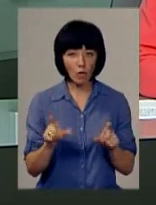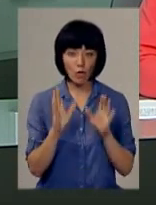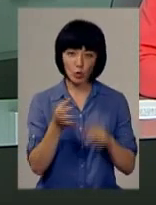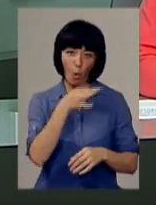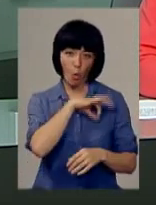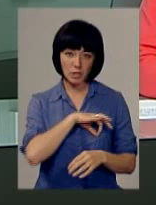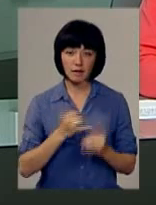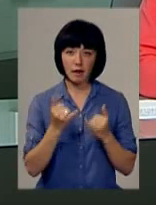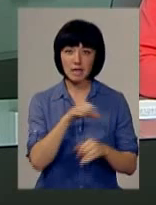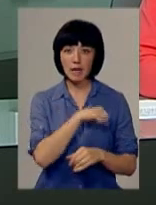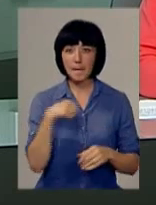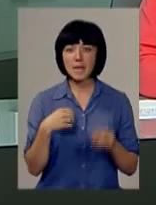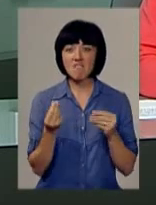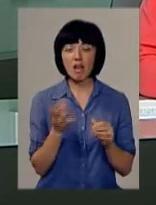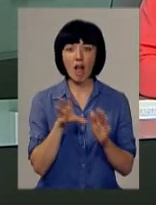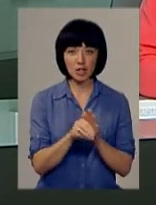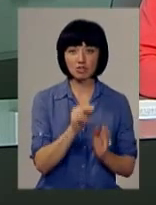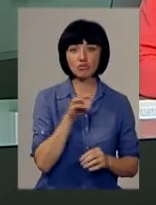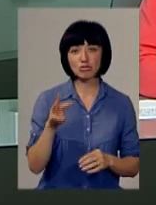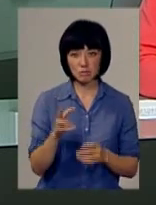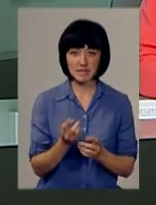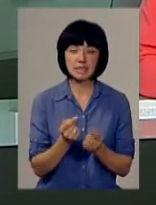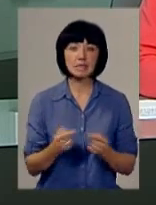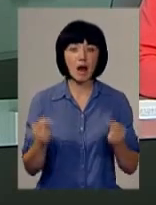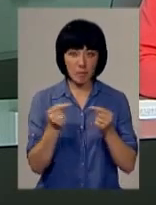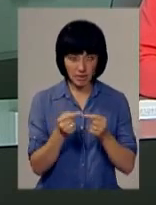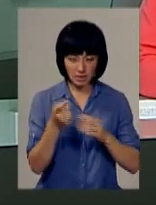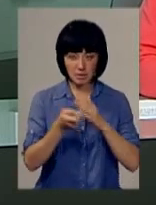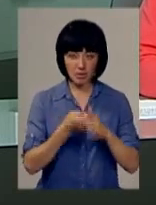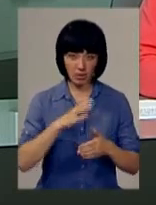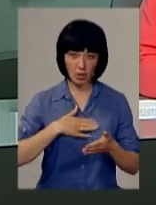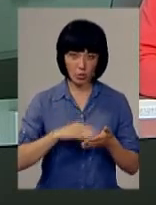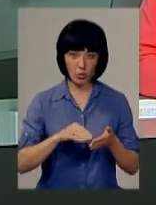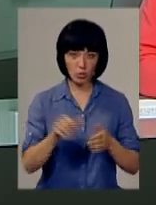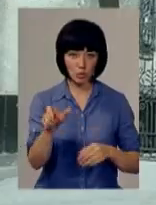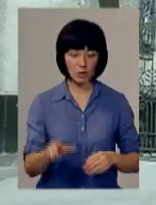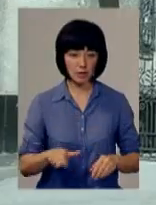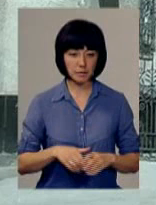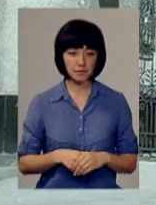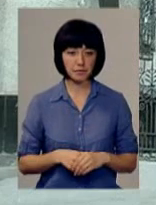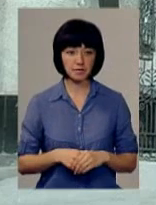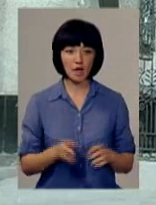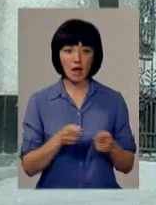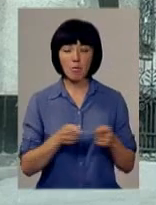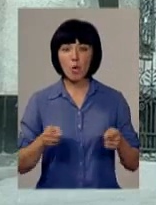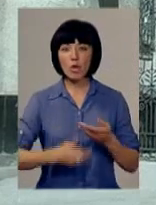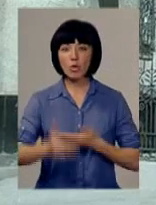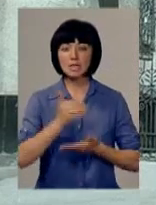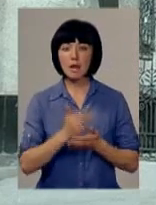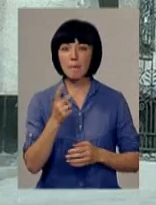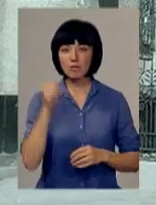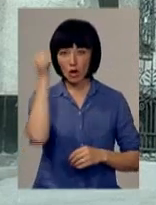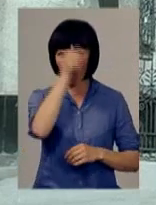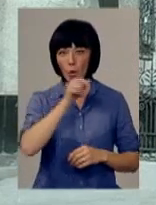Він буде корисним і для самих вкладників. Чим саме, у фахівця дізнавався Кирило Фільчаков. Протягом останніх півтора